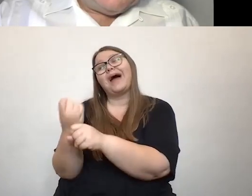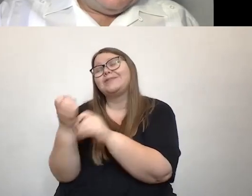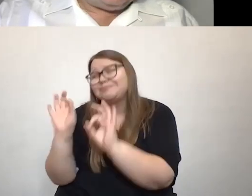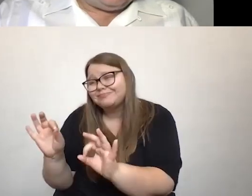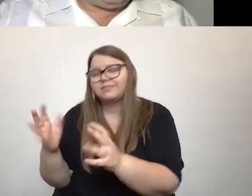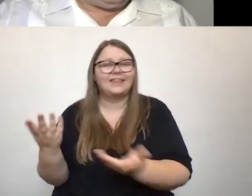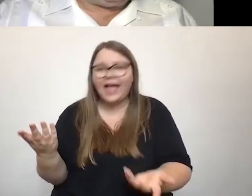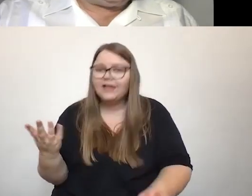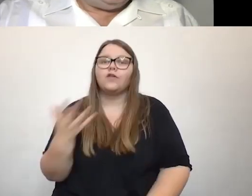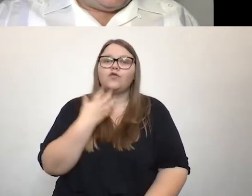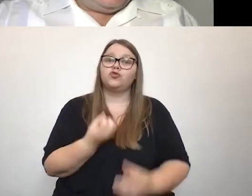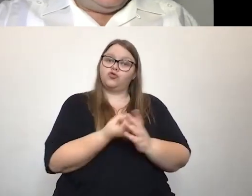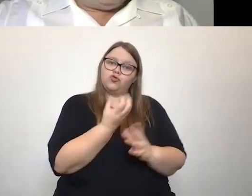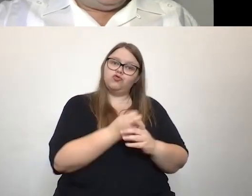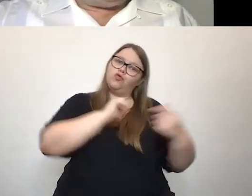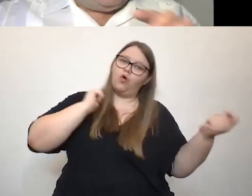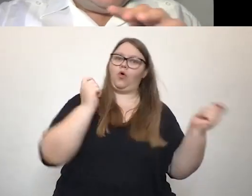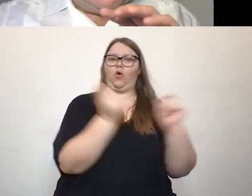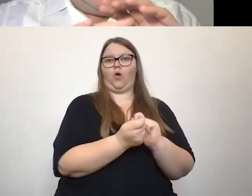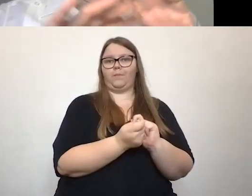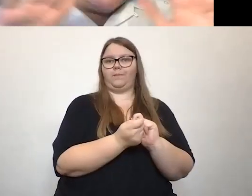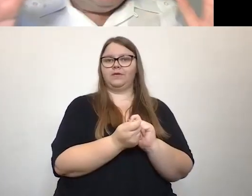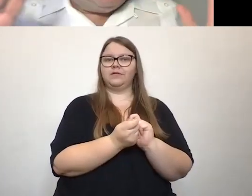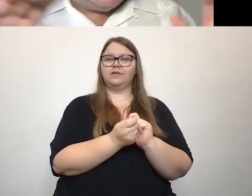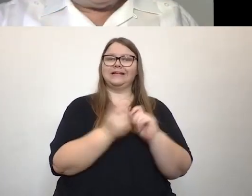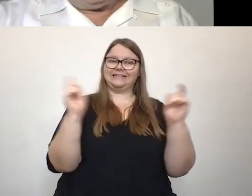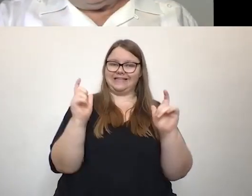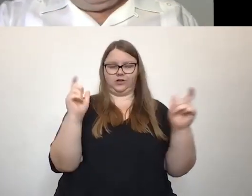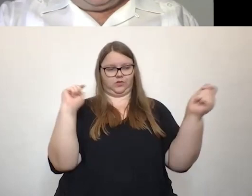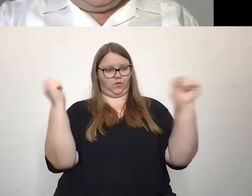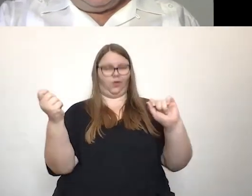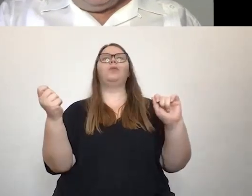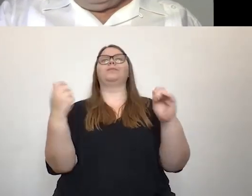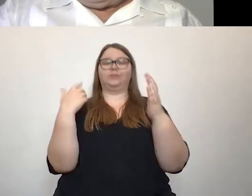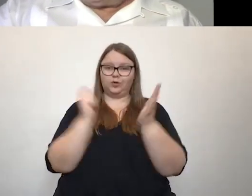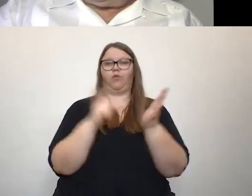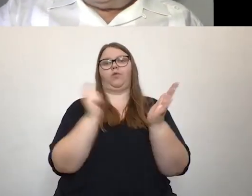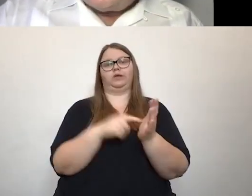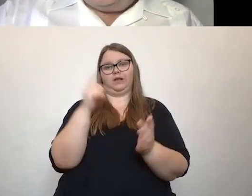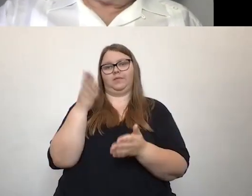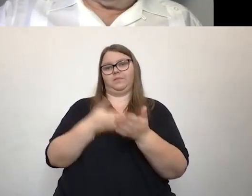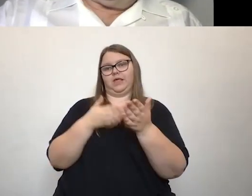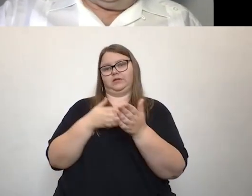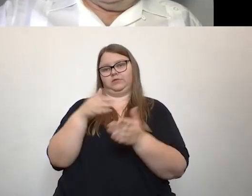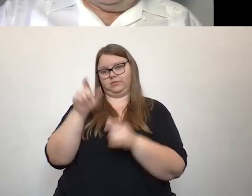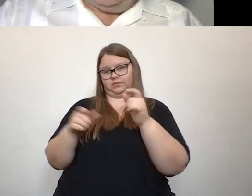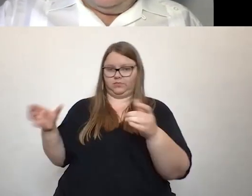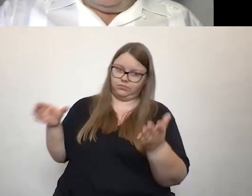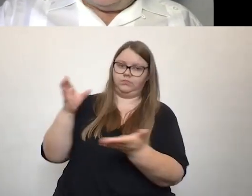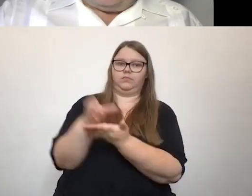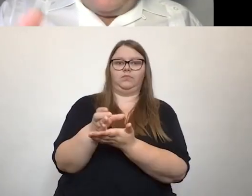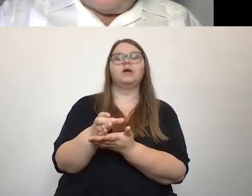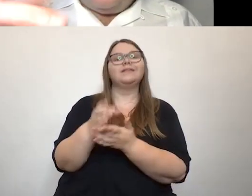Kulturwandel einreichen, Einleihen eben vor allem die Gesamtdimension vermitteln und dafür muss ein Bewusstsein geschaffen werden